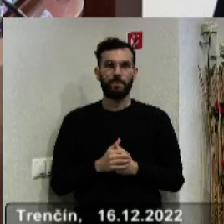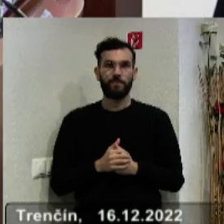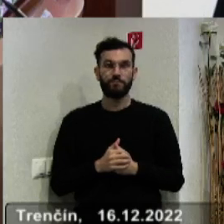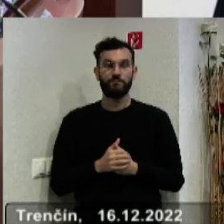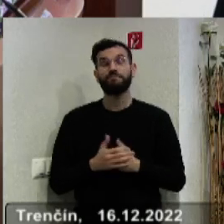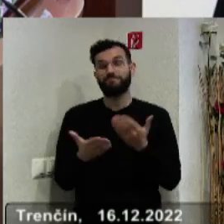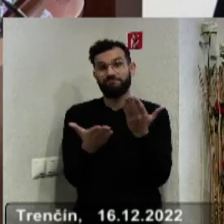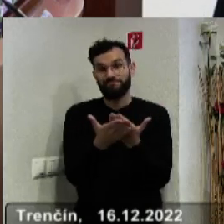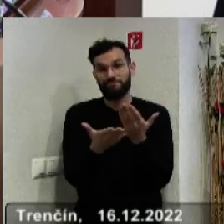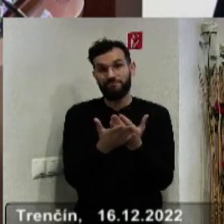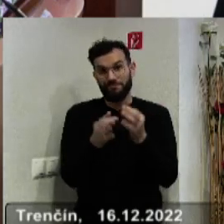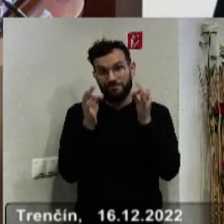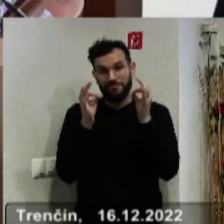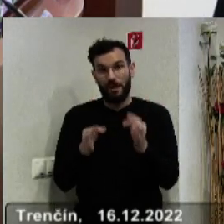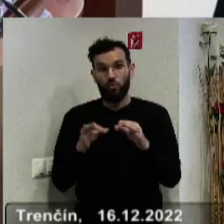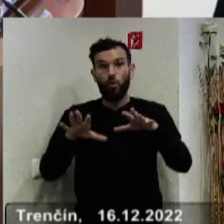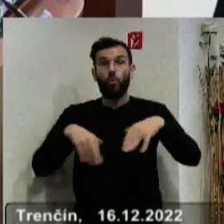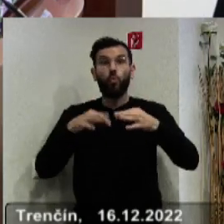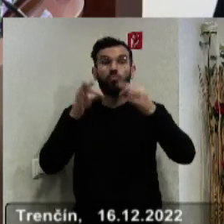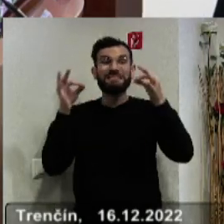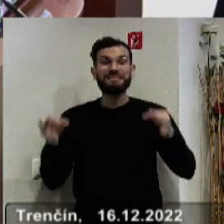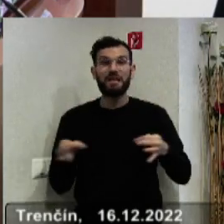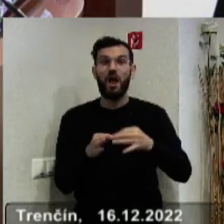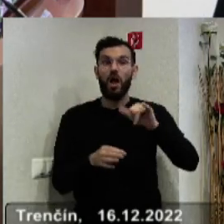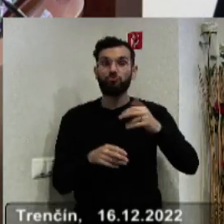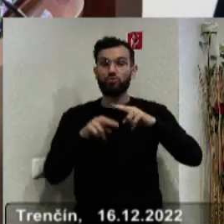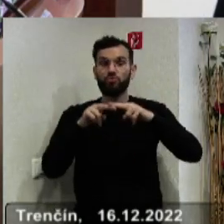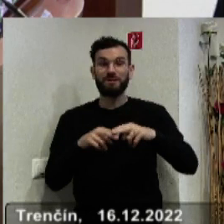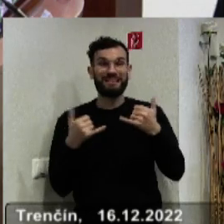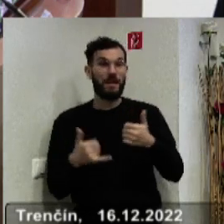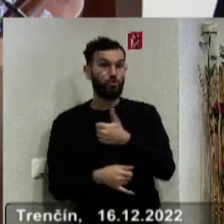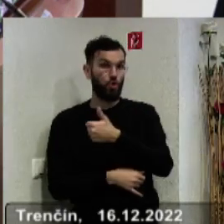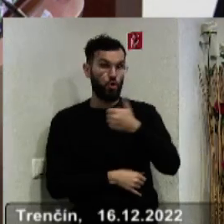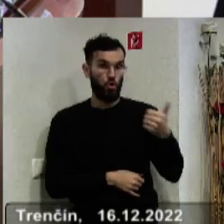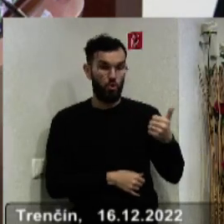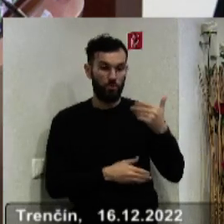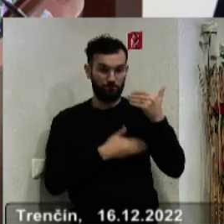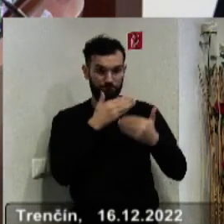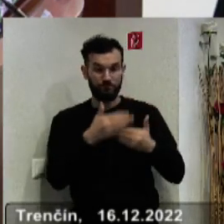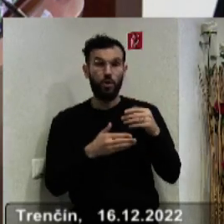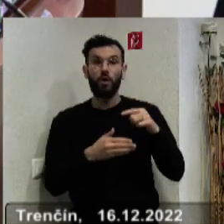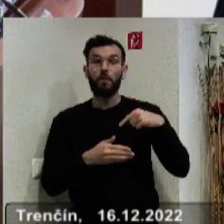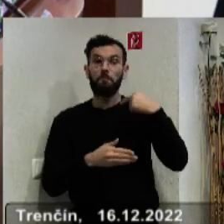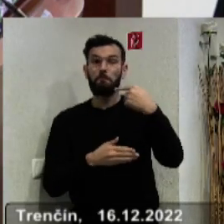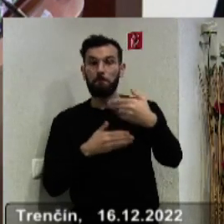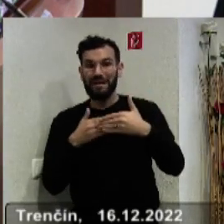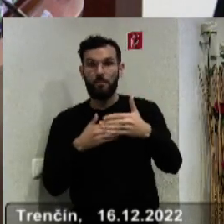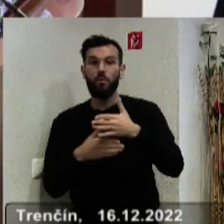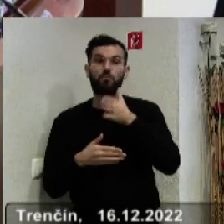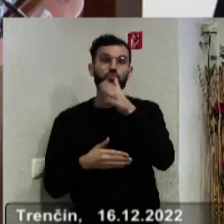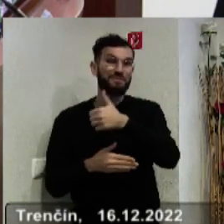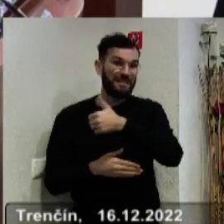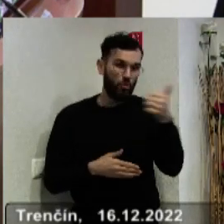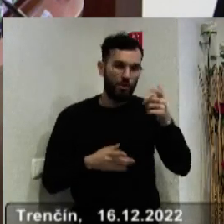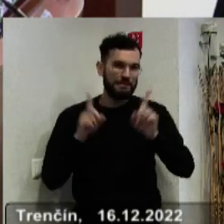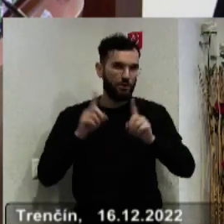a preto teda aj to uznesenie, ktoré ešte máme vlastne z tohto roka, by sme po tom priebehu budúceho roka ešte oprašili